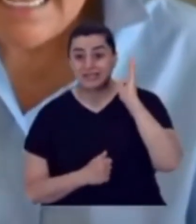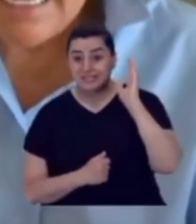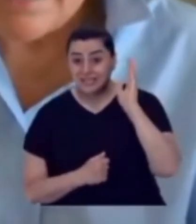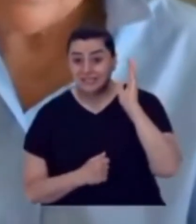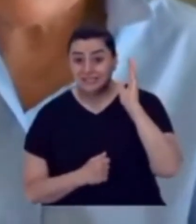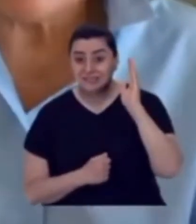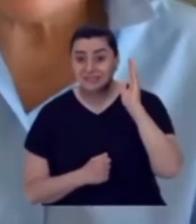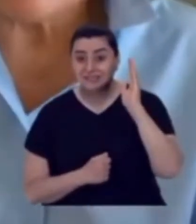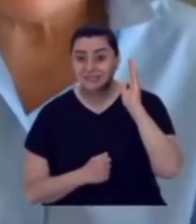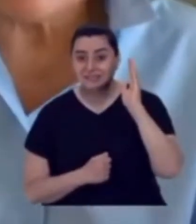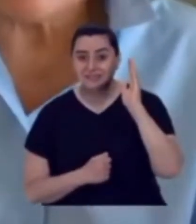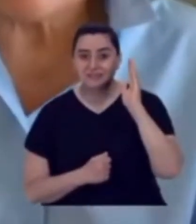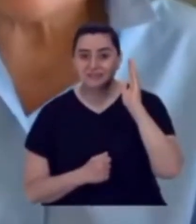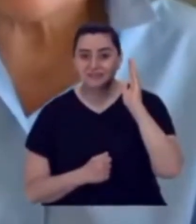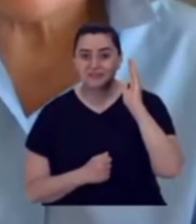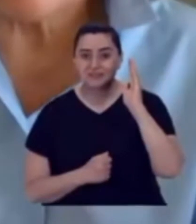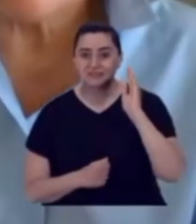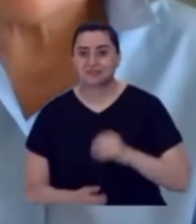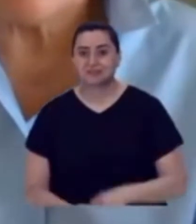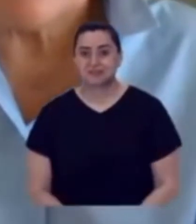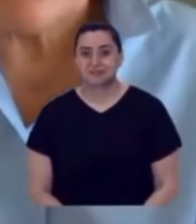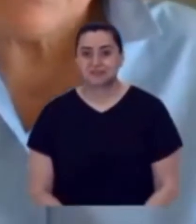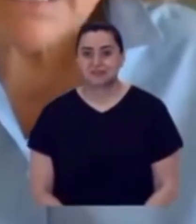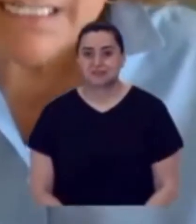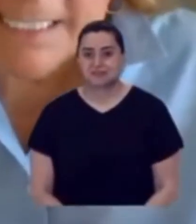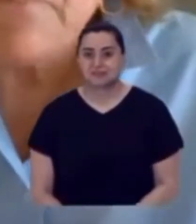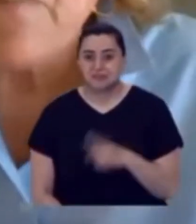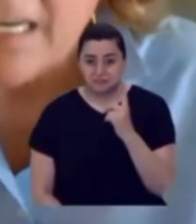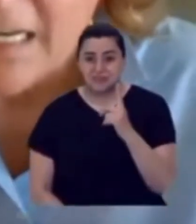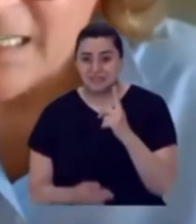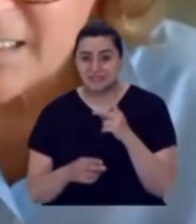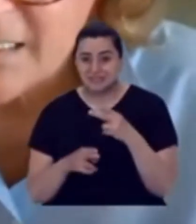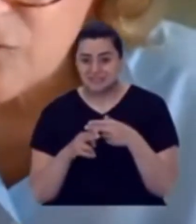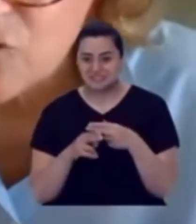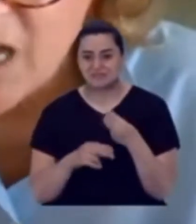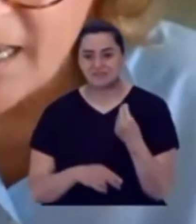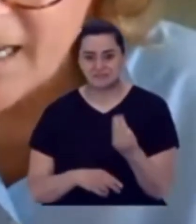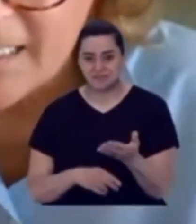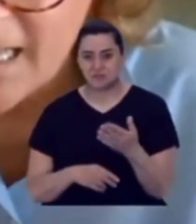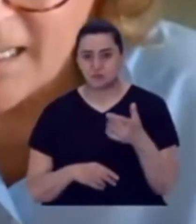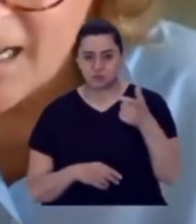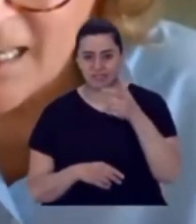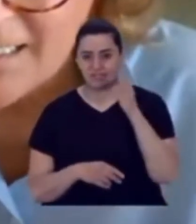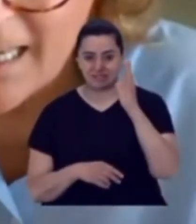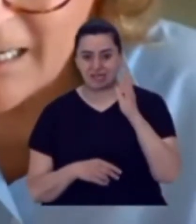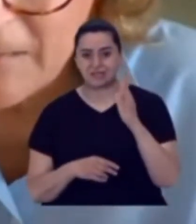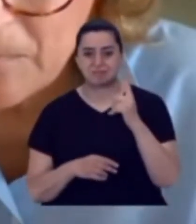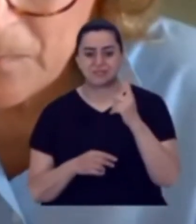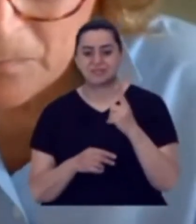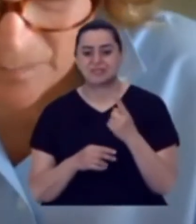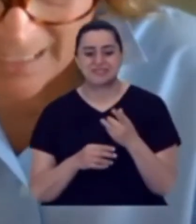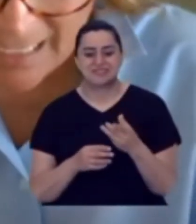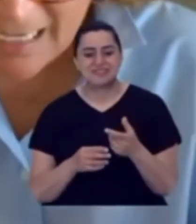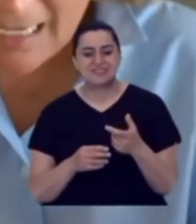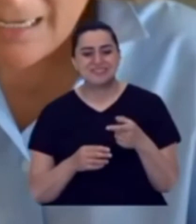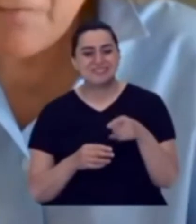bir isim verilir uzaya giden alete.